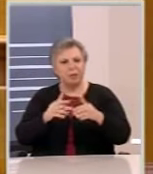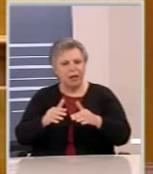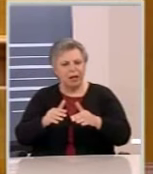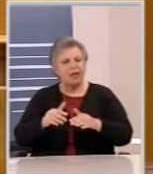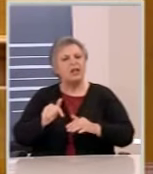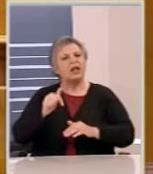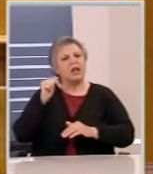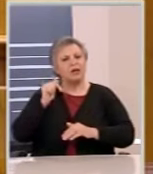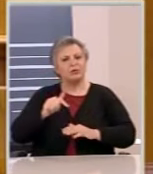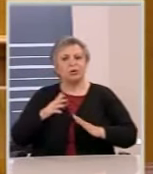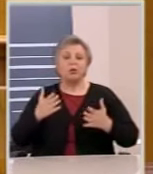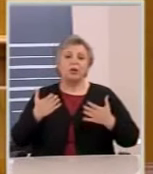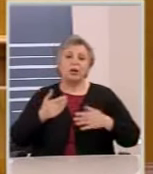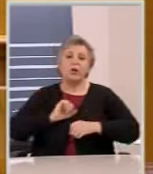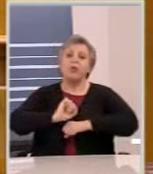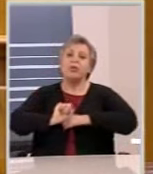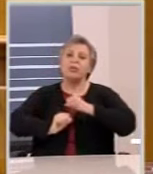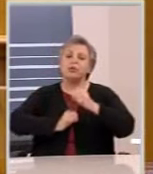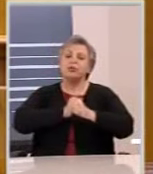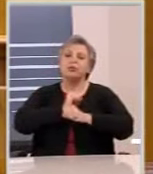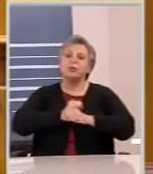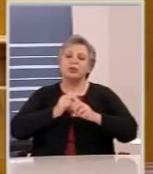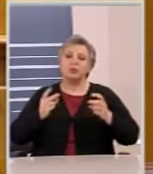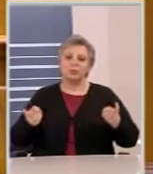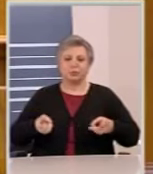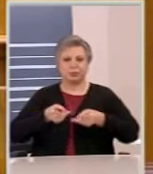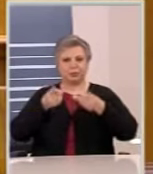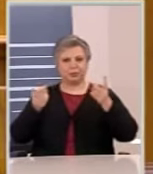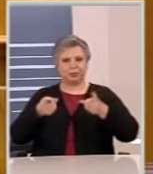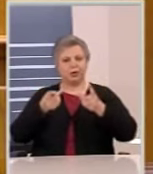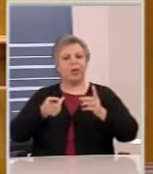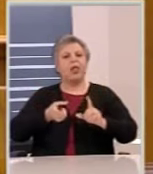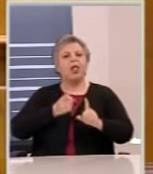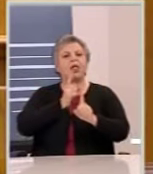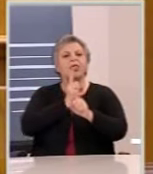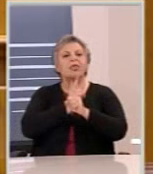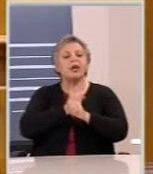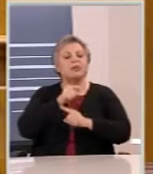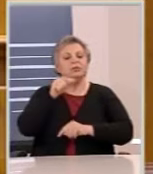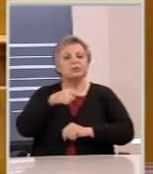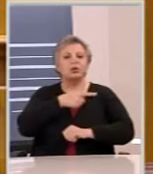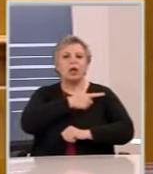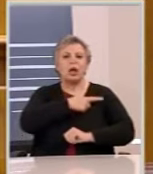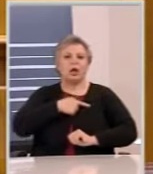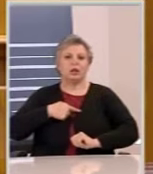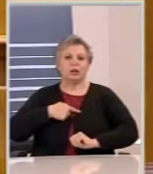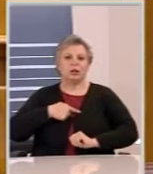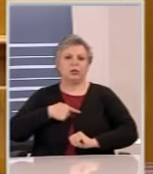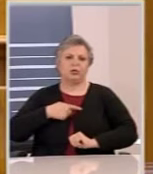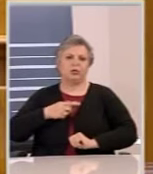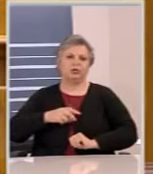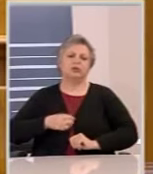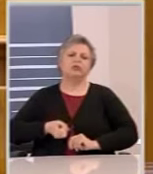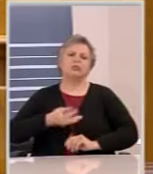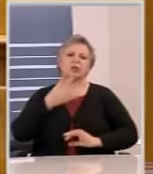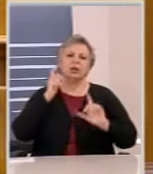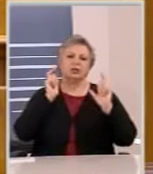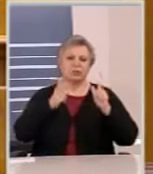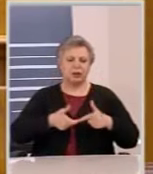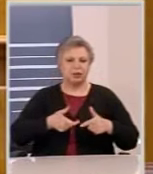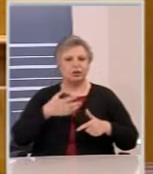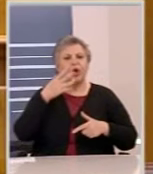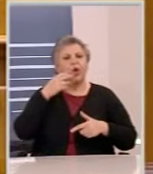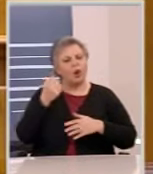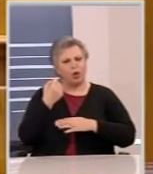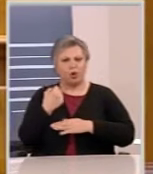εποιηκής, ιδίως με τον αρχηγό της Αντιπολίτευσης, διότι δεν βρίσκεται και στην αίθουσα.